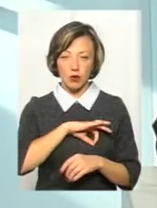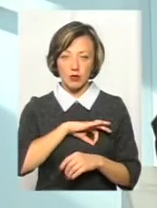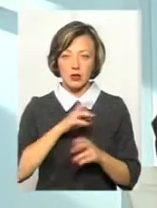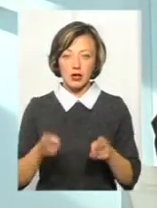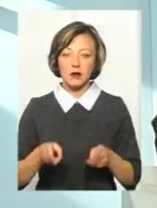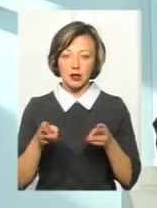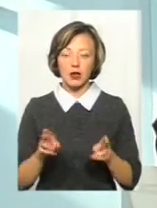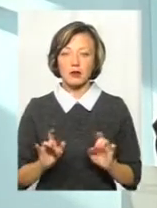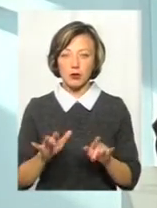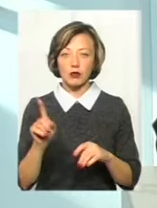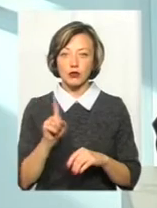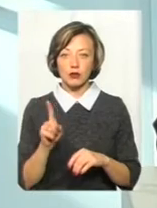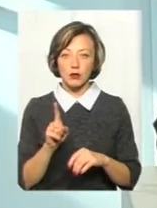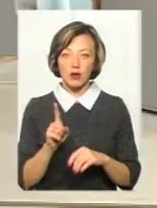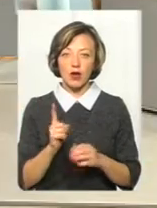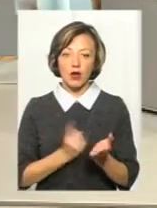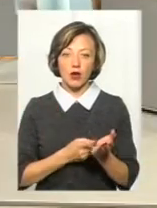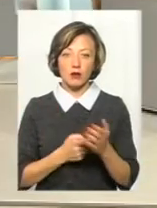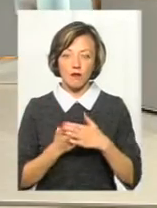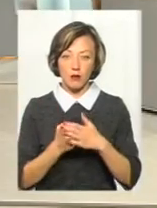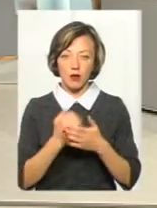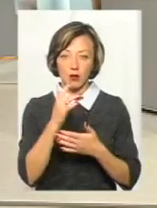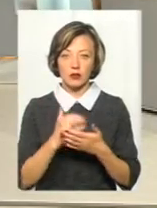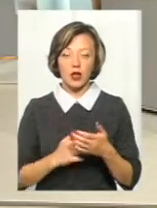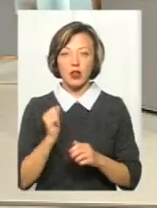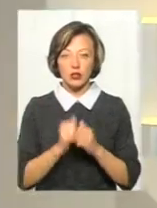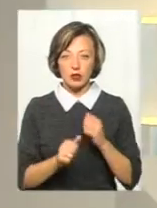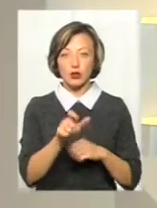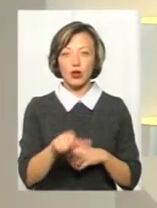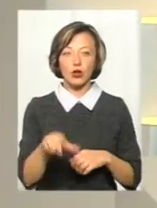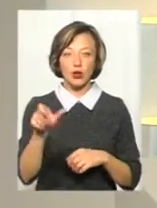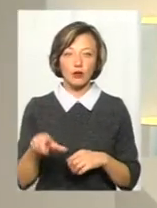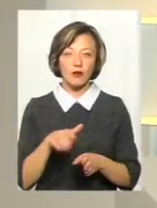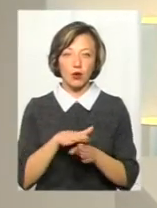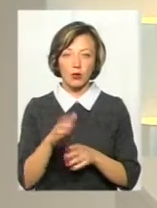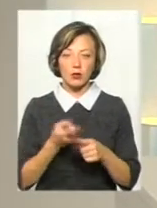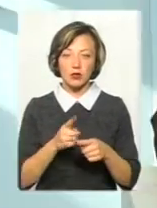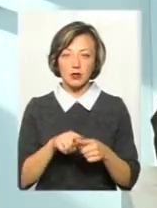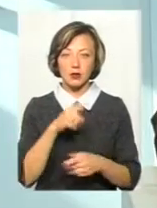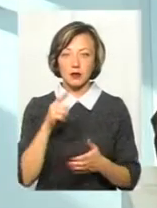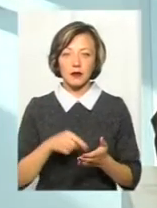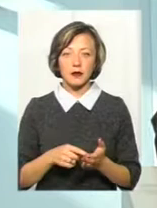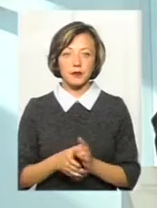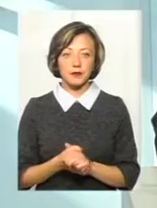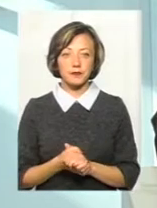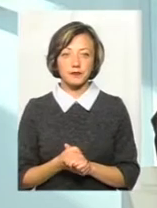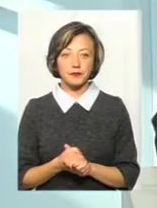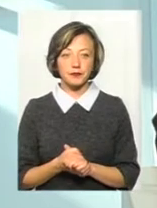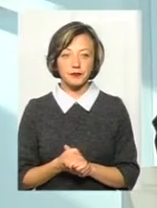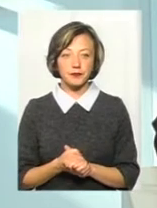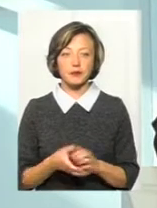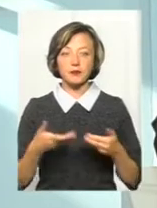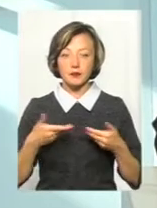кримінальному провадженні, щоб як доказову базу. А чи часто люди виконують, до речі, це? Ну, так як ми